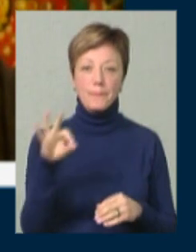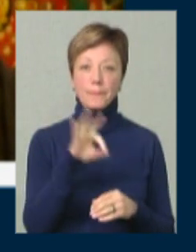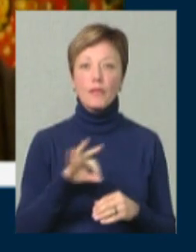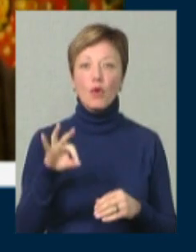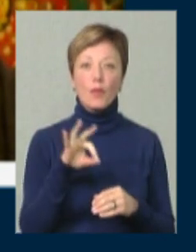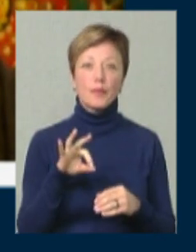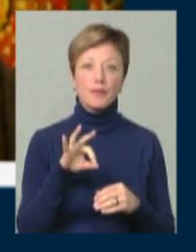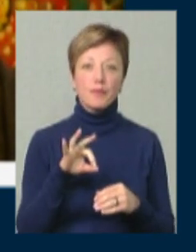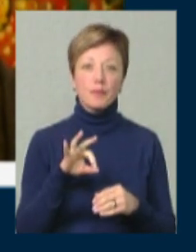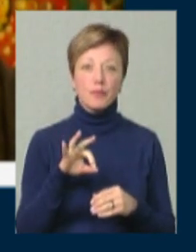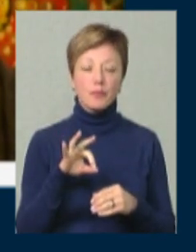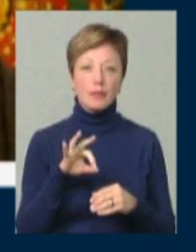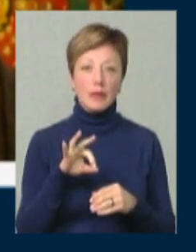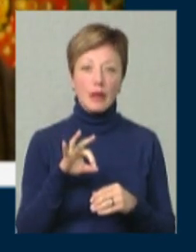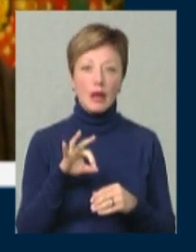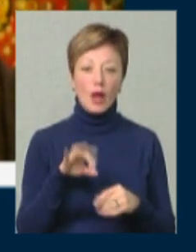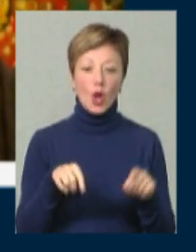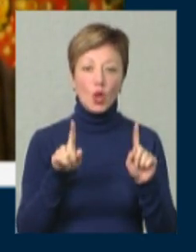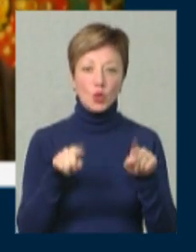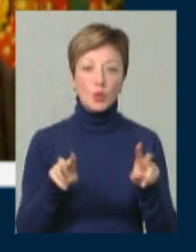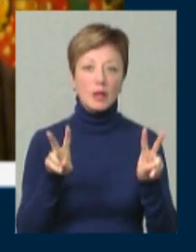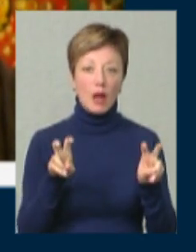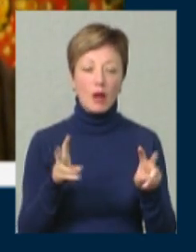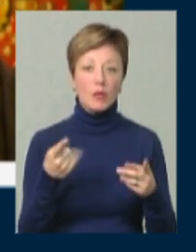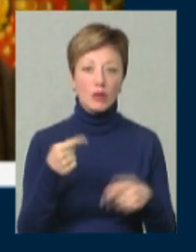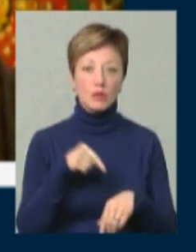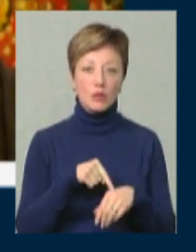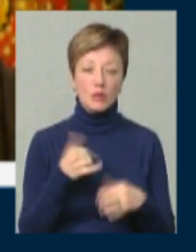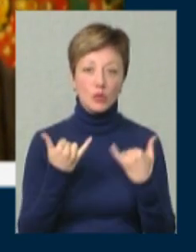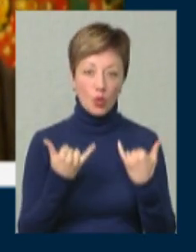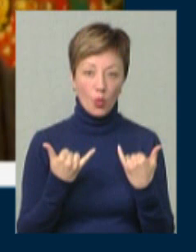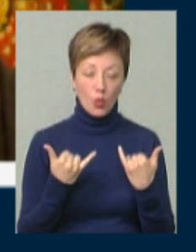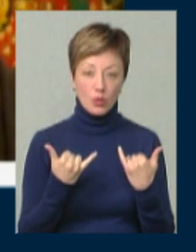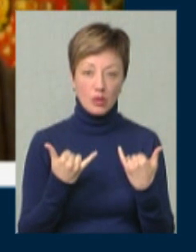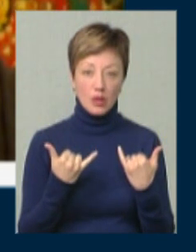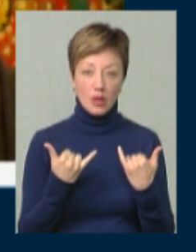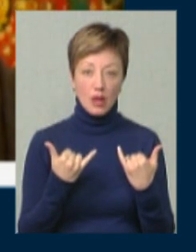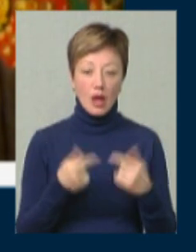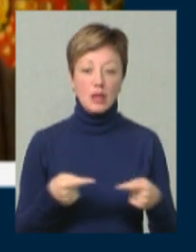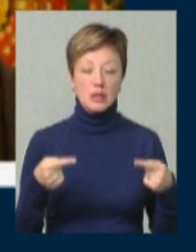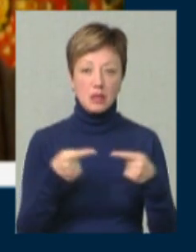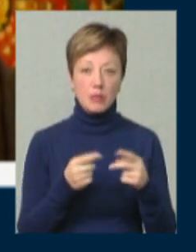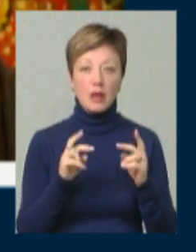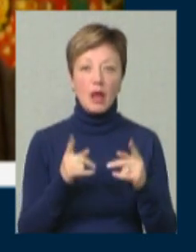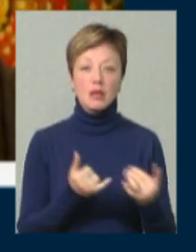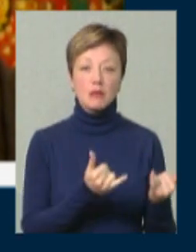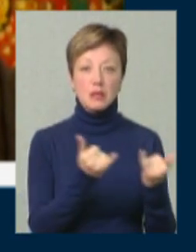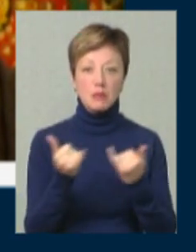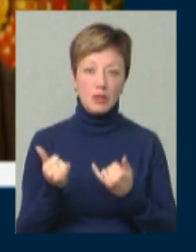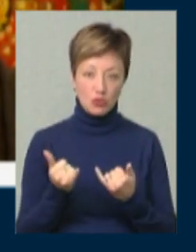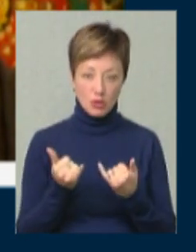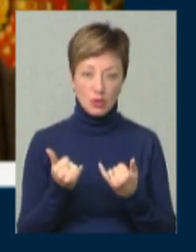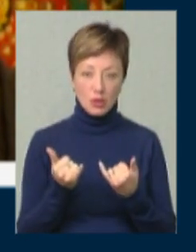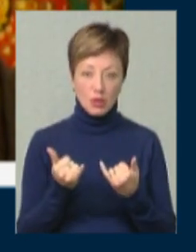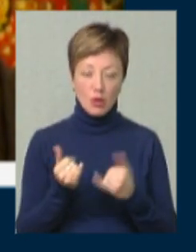ту тему, якою торкнемося ми сьогодні, а саме як забезпечити